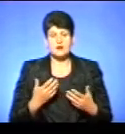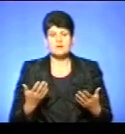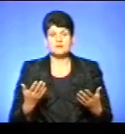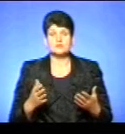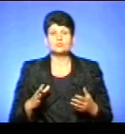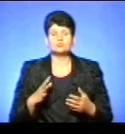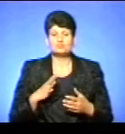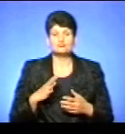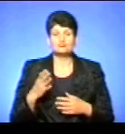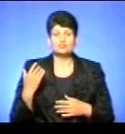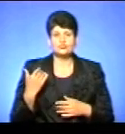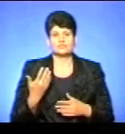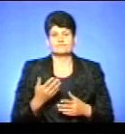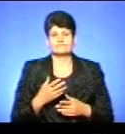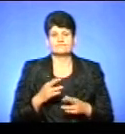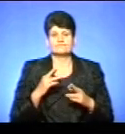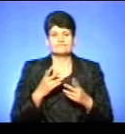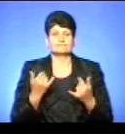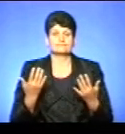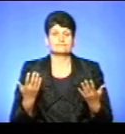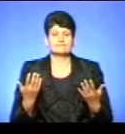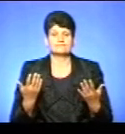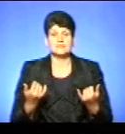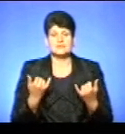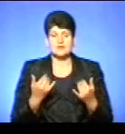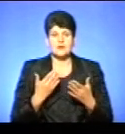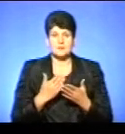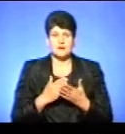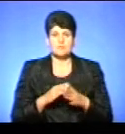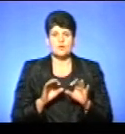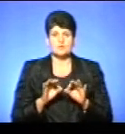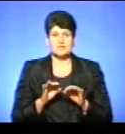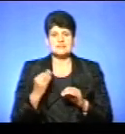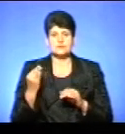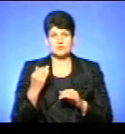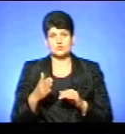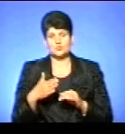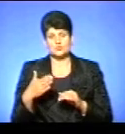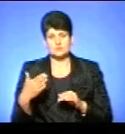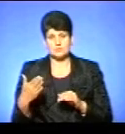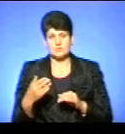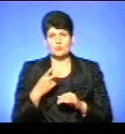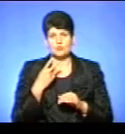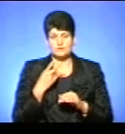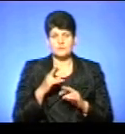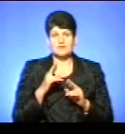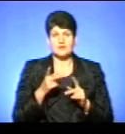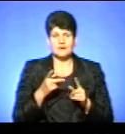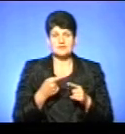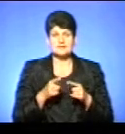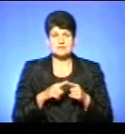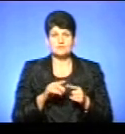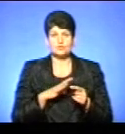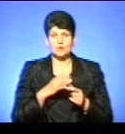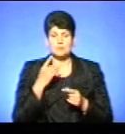був, напевно, не на часі. От, власне, ми також маємо коментар з історичної точки зору. Ми подивимося, як відвідувалося